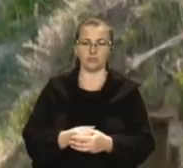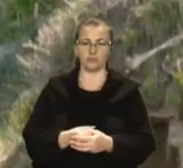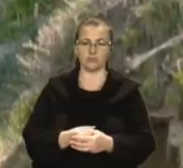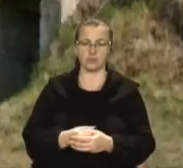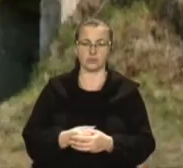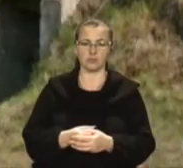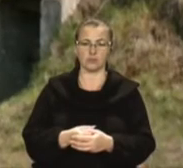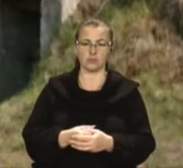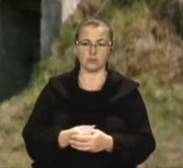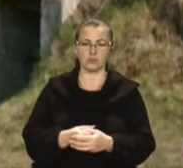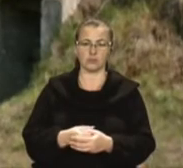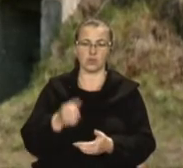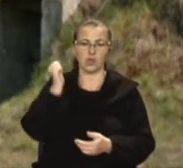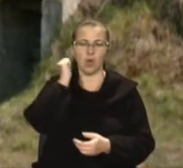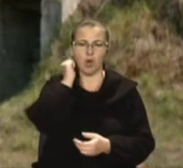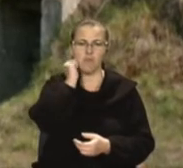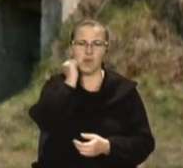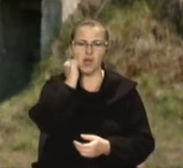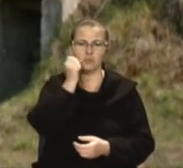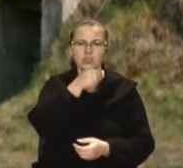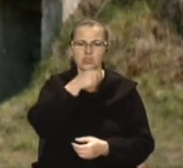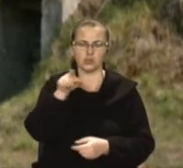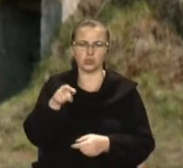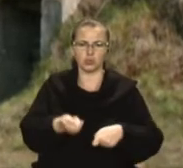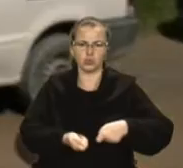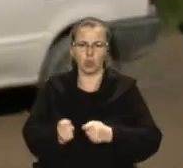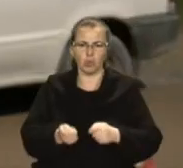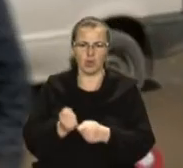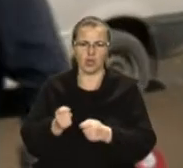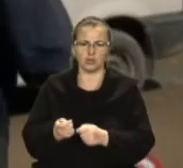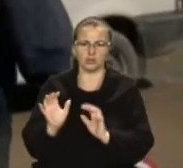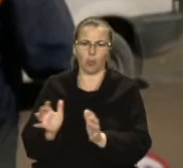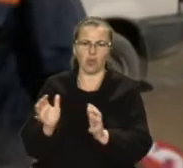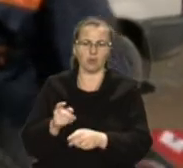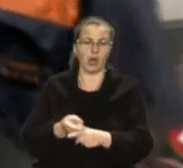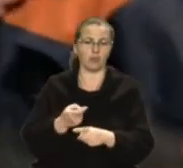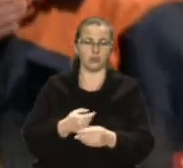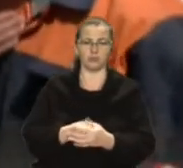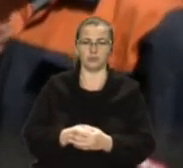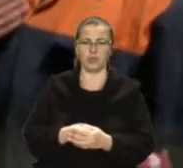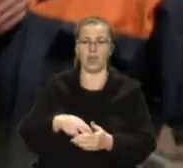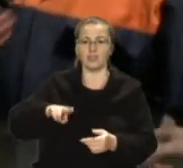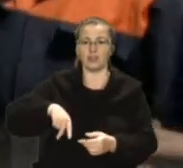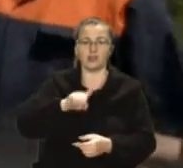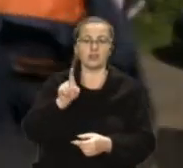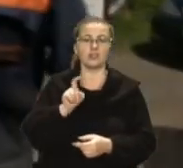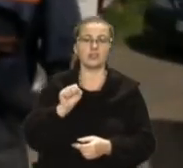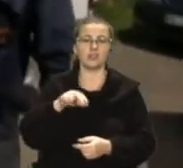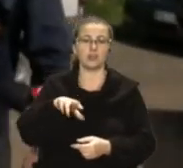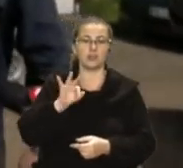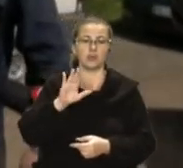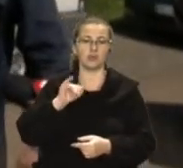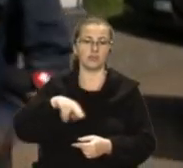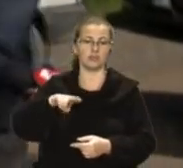то діду, бабця там купали, і для того, щоб була там бульба. Директор заповідника Стільське городище і його відкривач